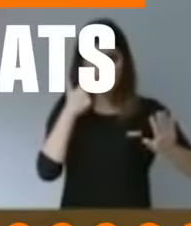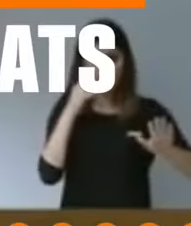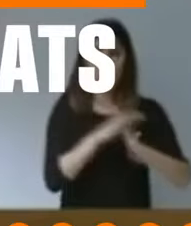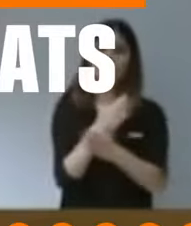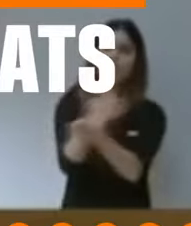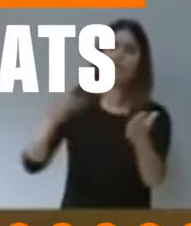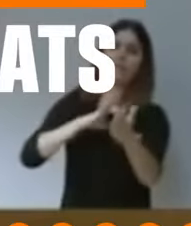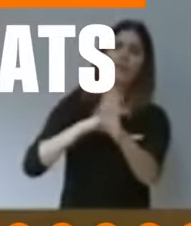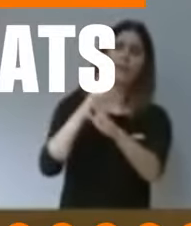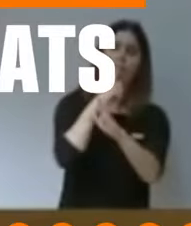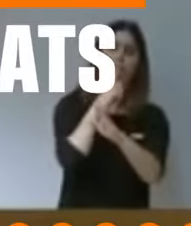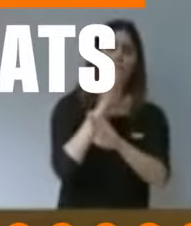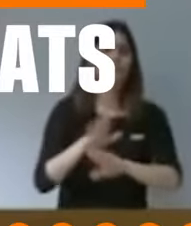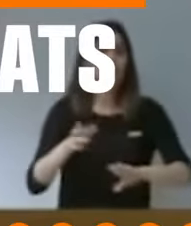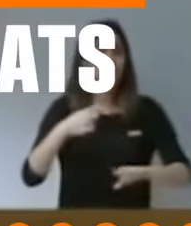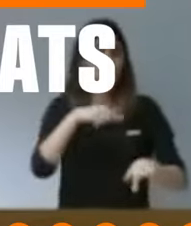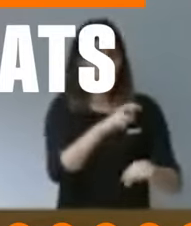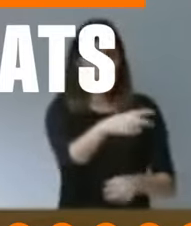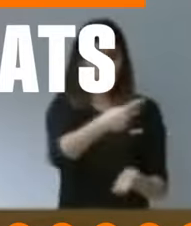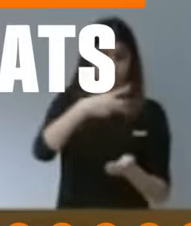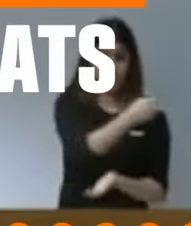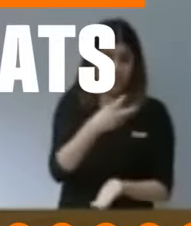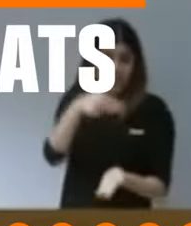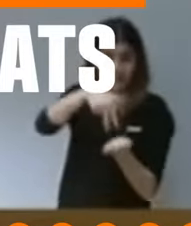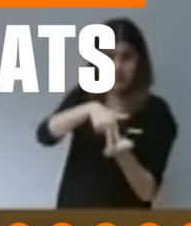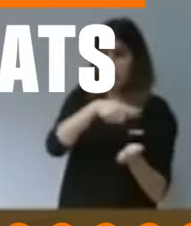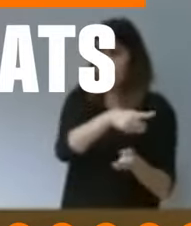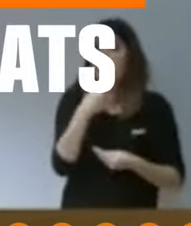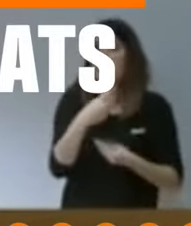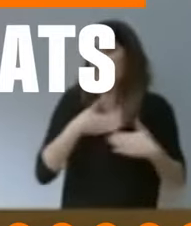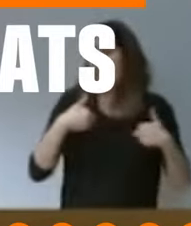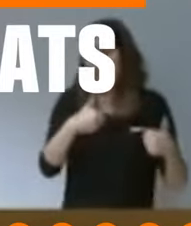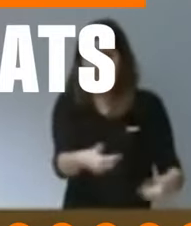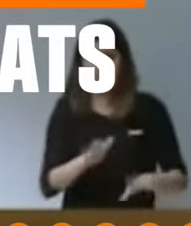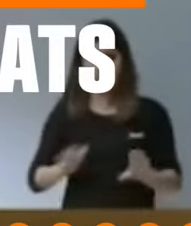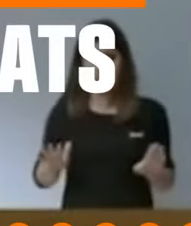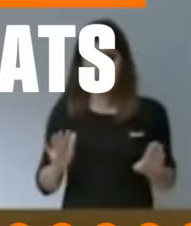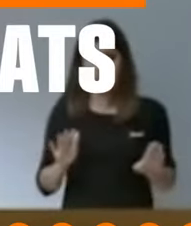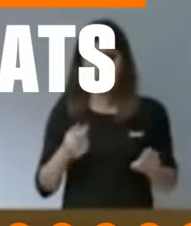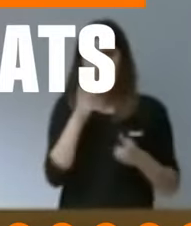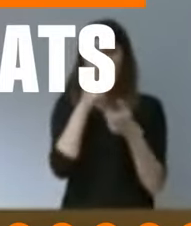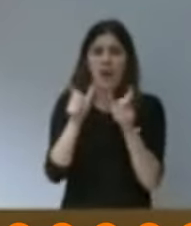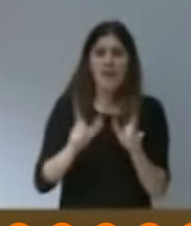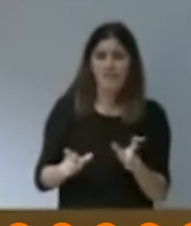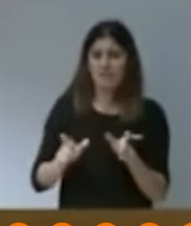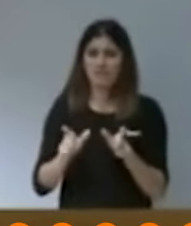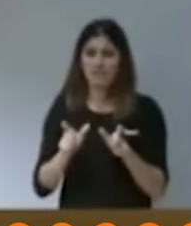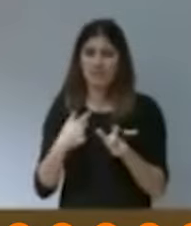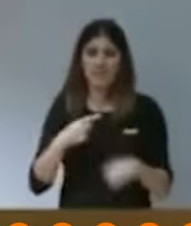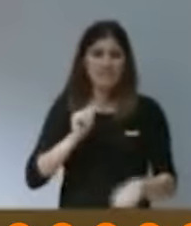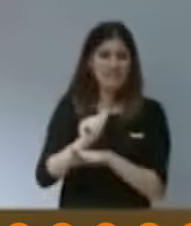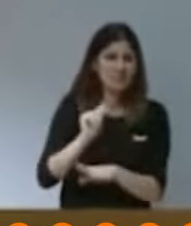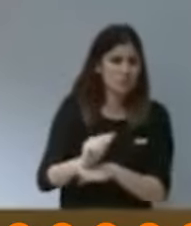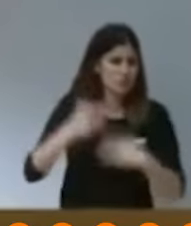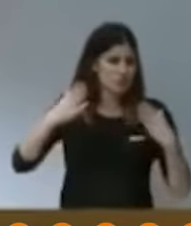Senyor Abastillas, vostè puja així i diu el que vostè creu convenient. En una terminologia, amb uns